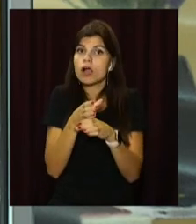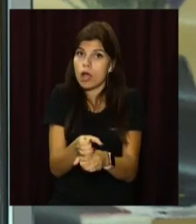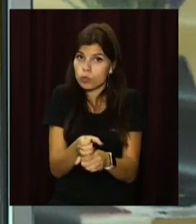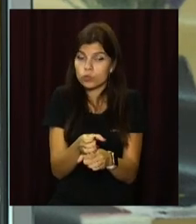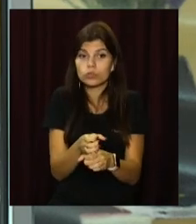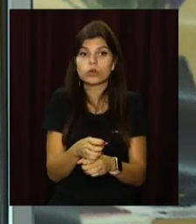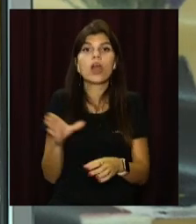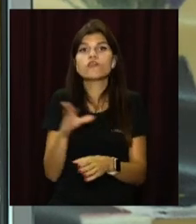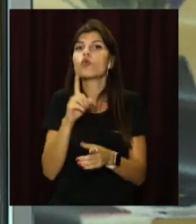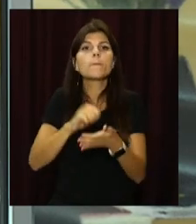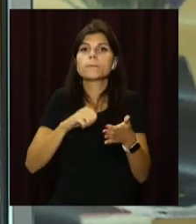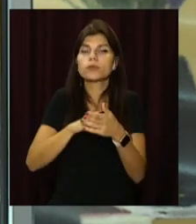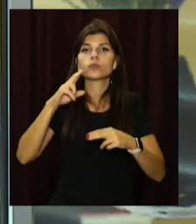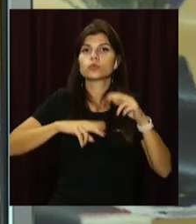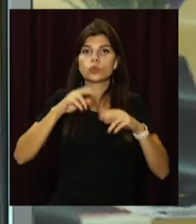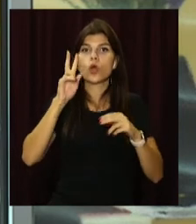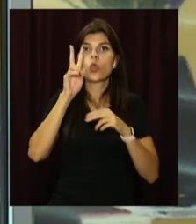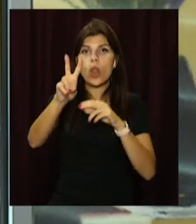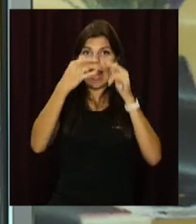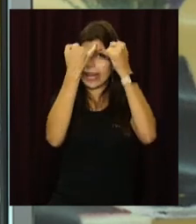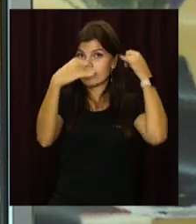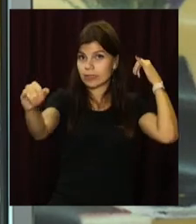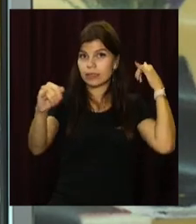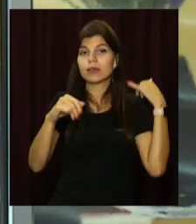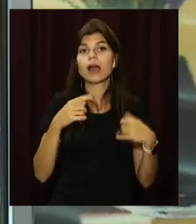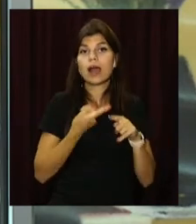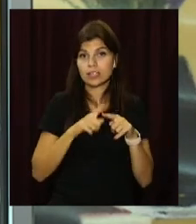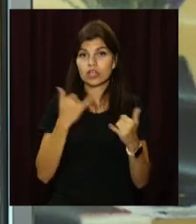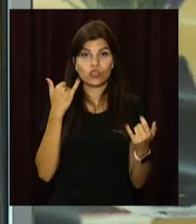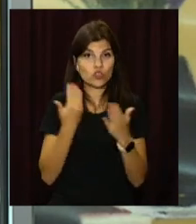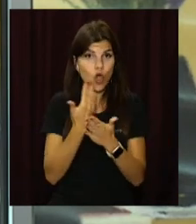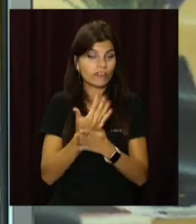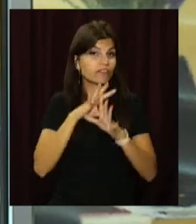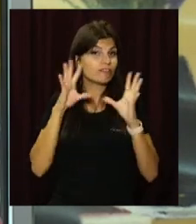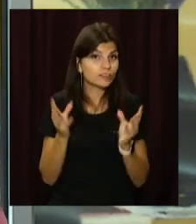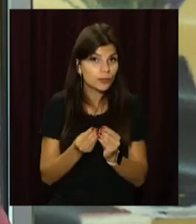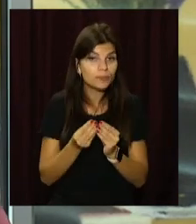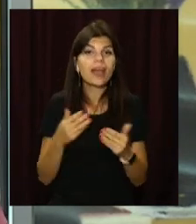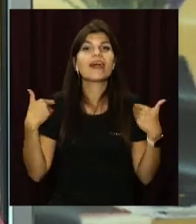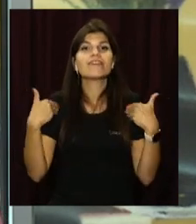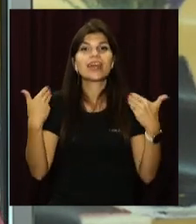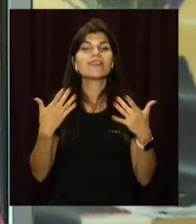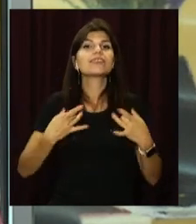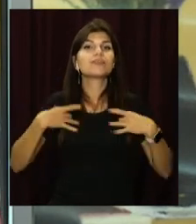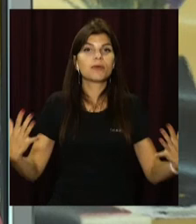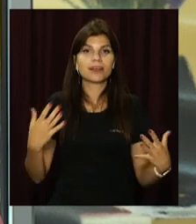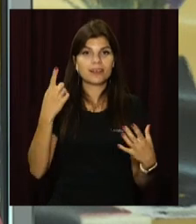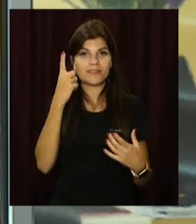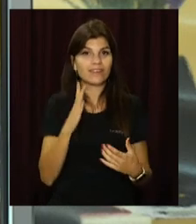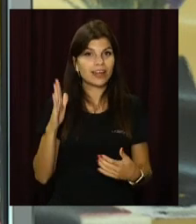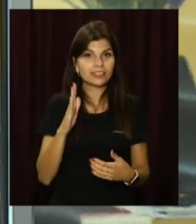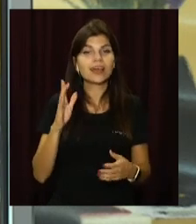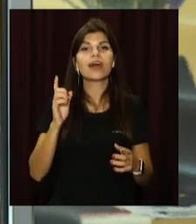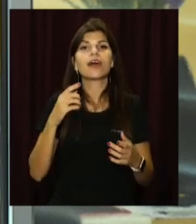маршрутом. Все через будівництво тролейбусної лінії. А це були всі новини на цю годину. Вітаємо вас зі святом знань та